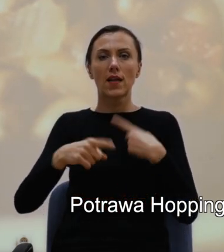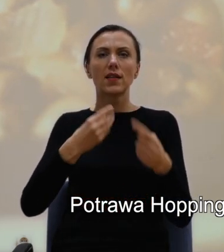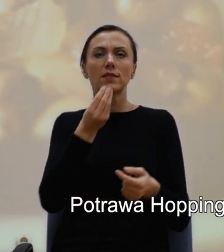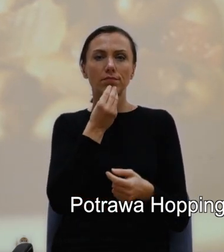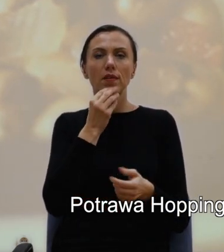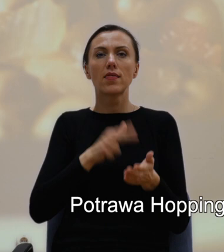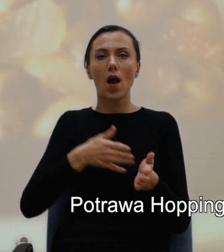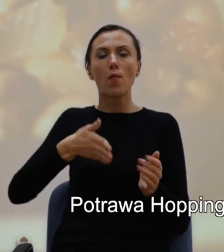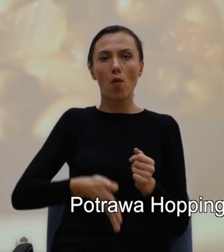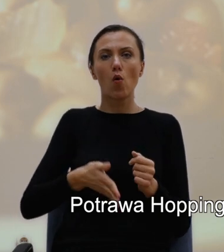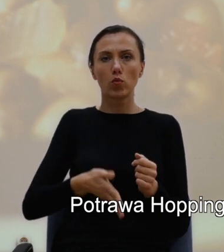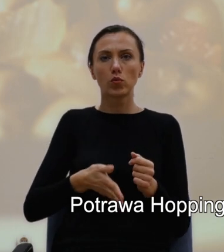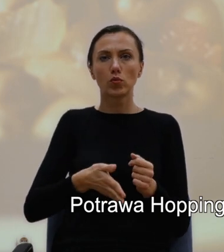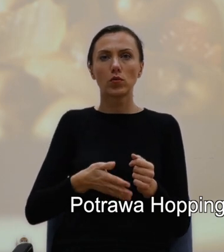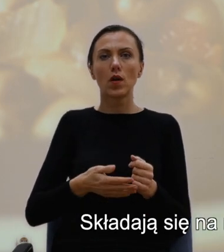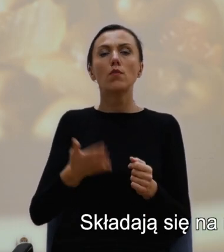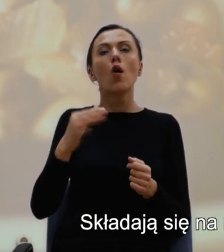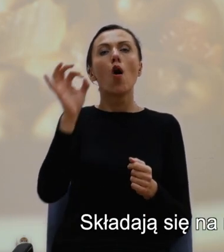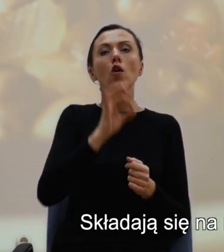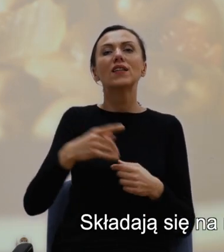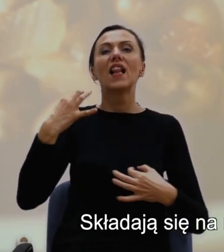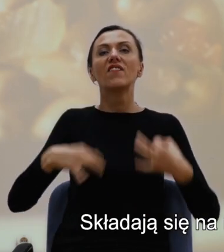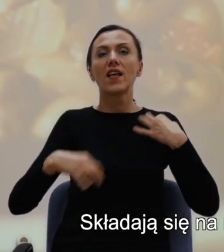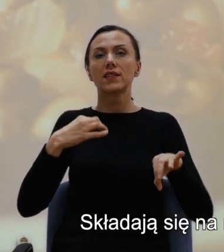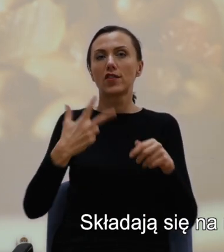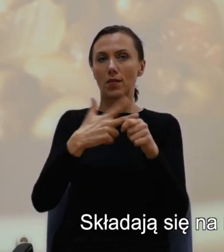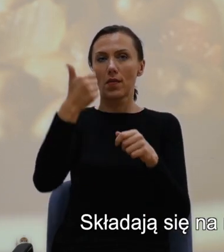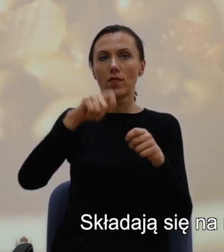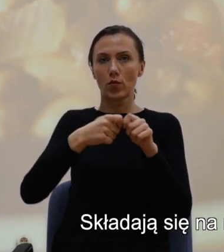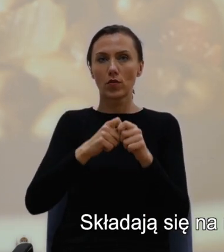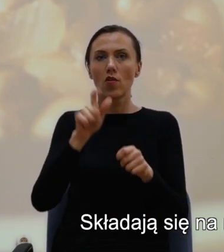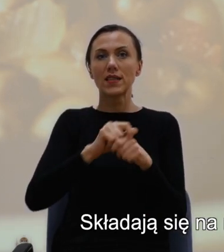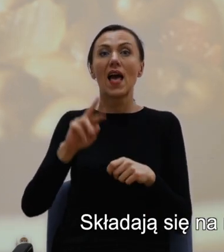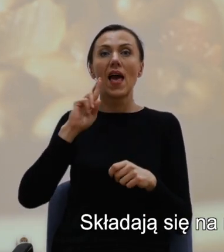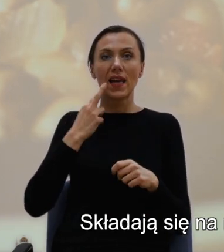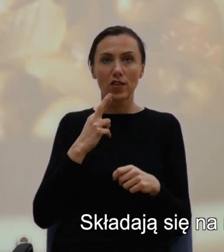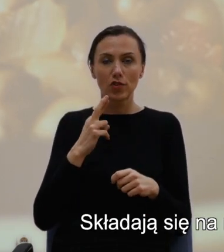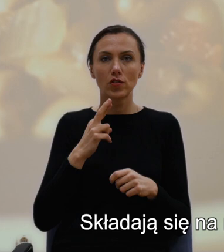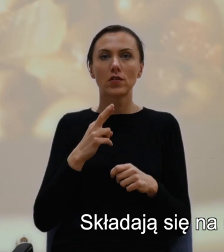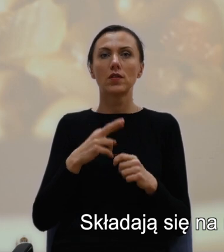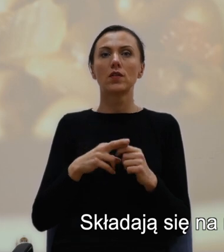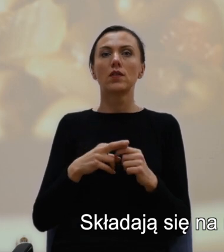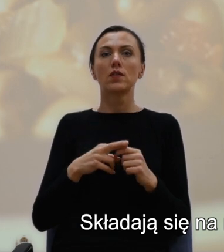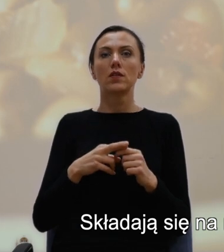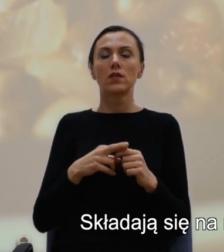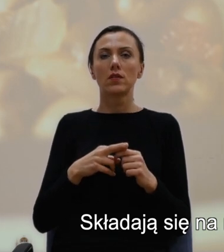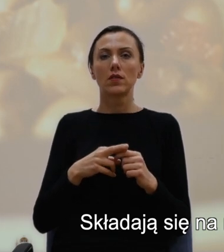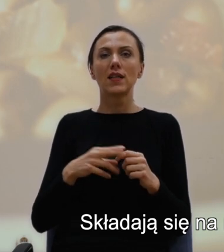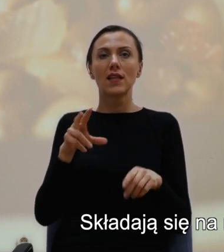przy okazji Sylwestra. Składają się na nią ryż, black eyed peas, cebula